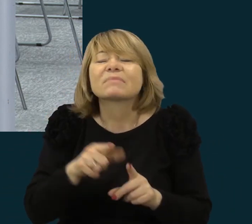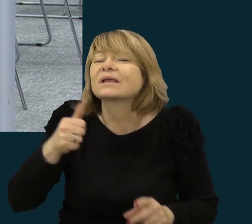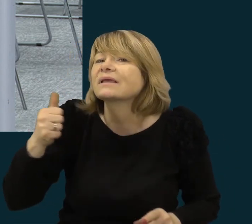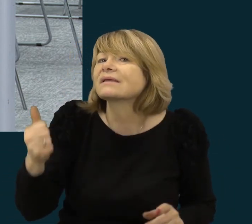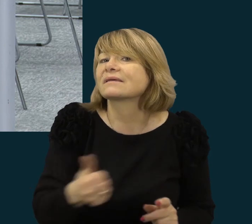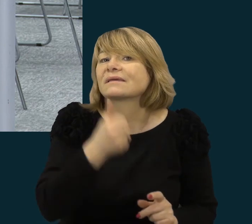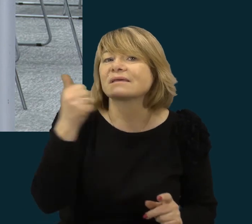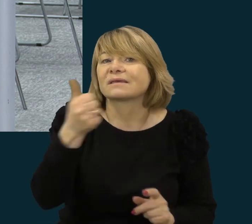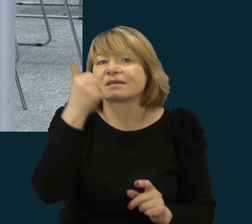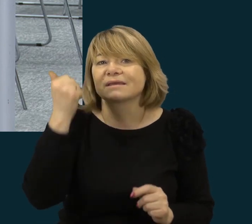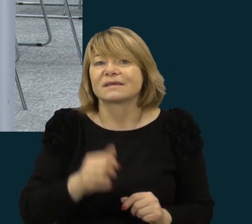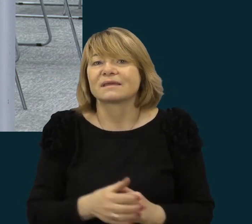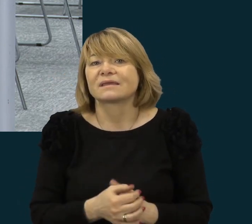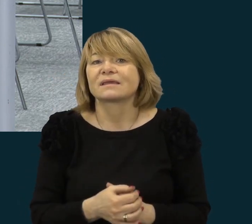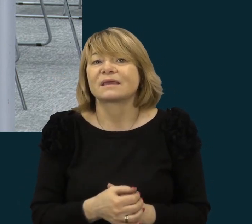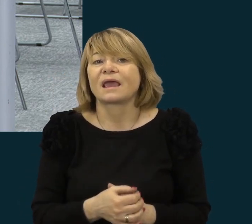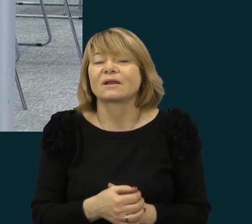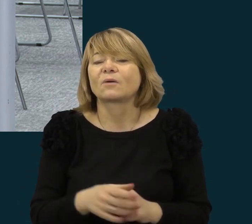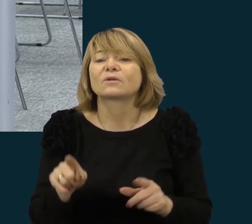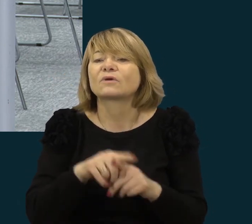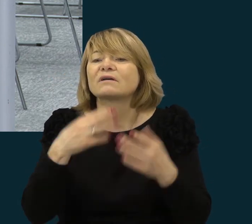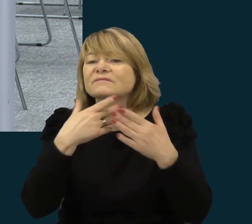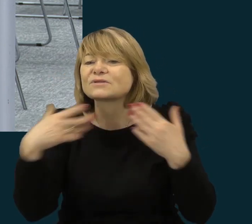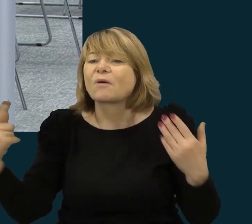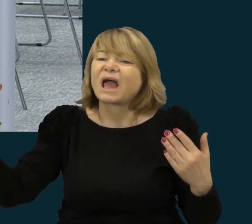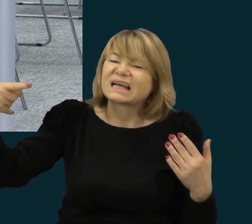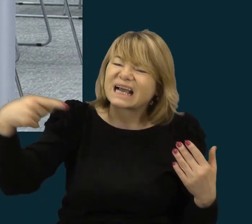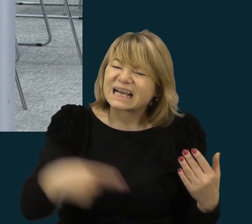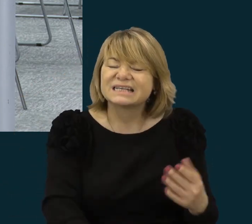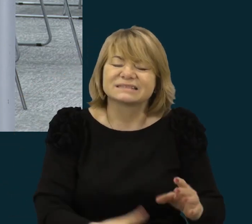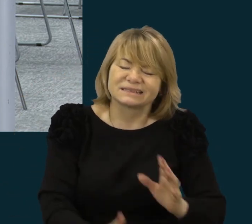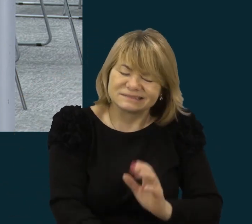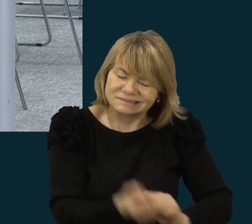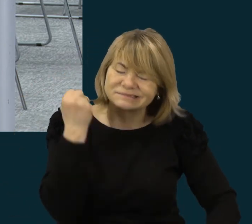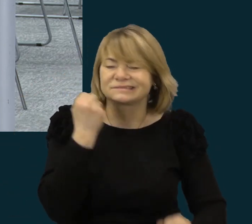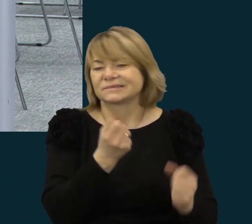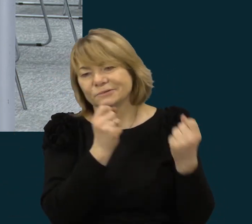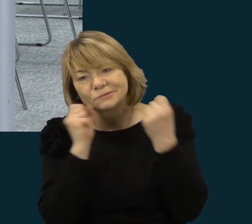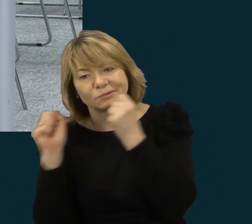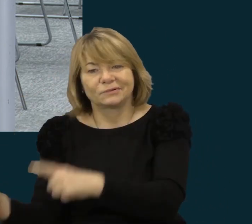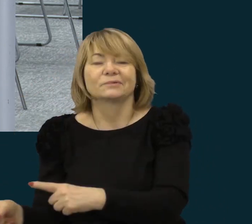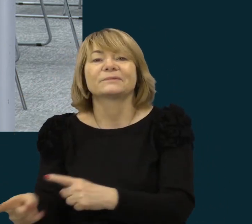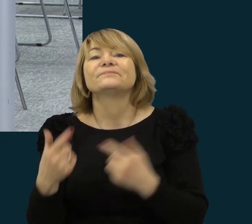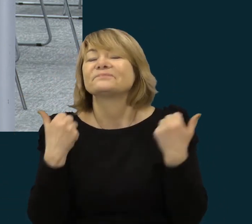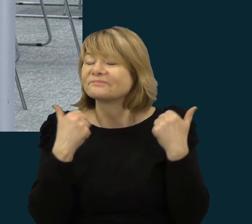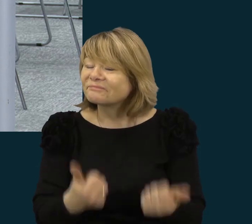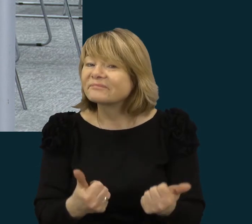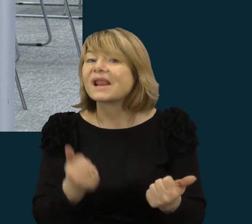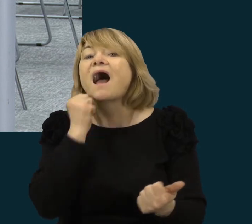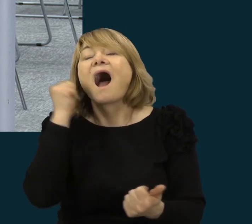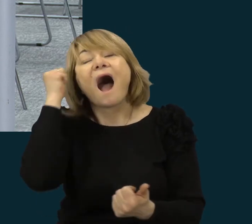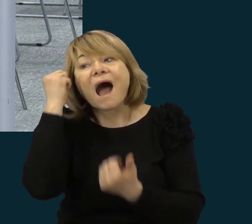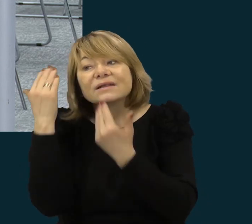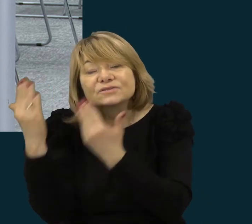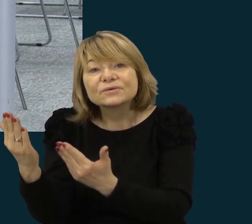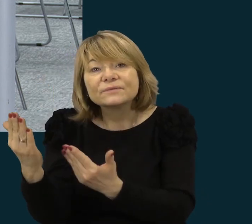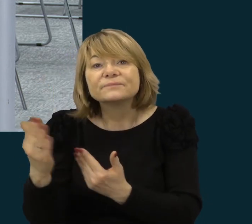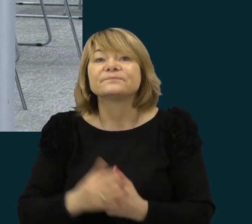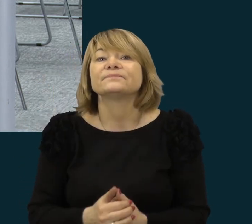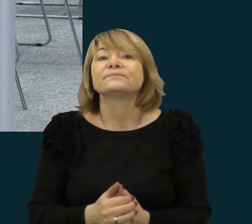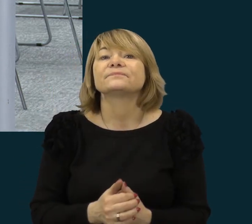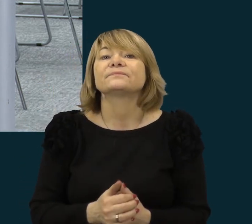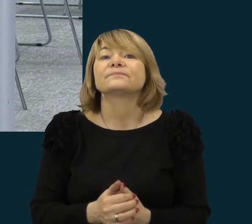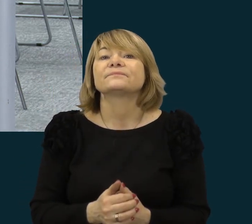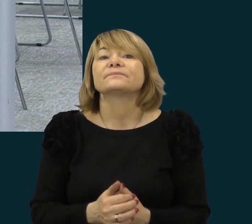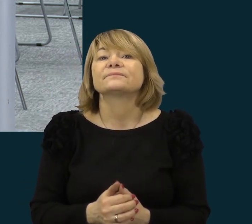rauti tas klyšės iš mūsų nuolatinio gyvenimo. Tai dar kartą ačiū, Vyta, dėkojame.